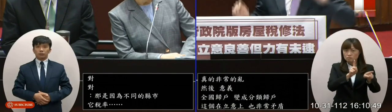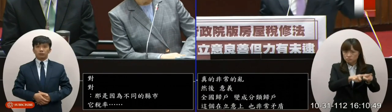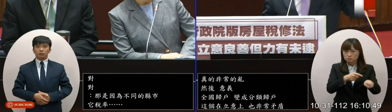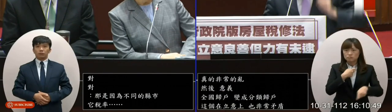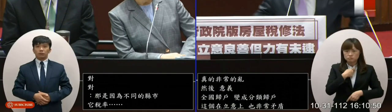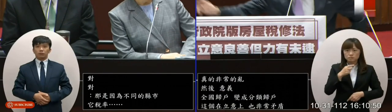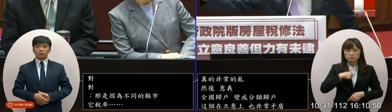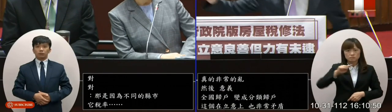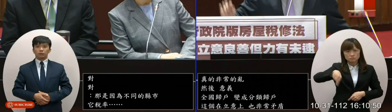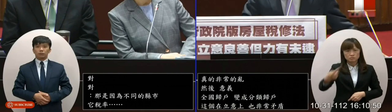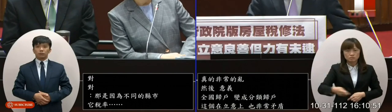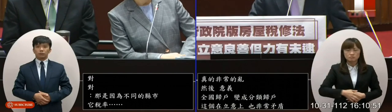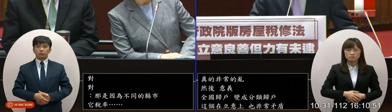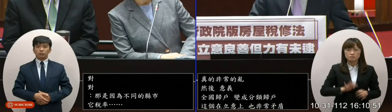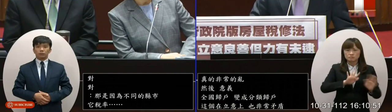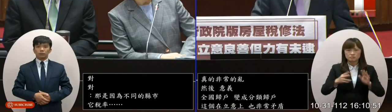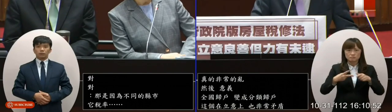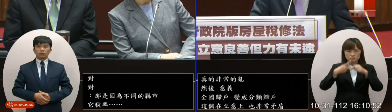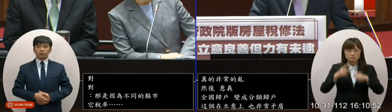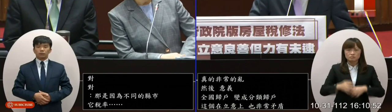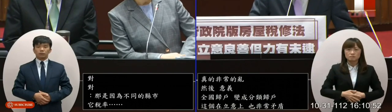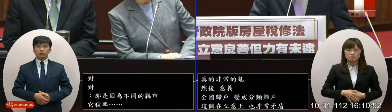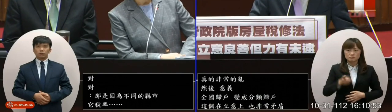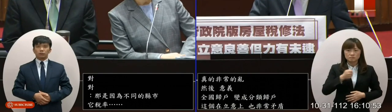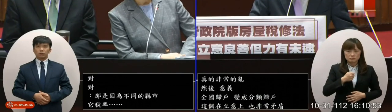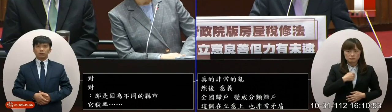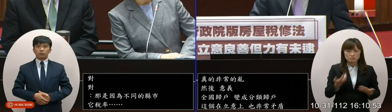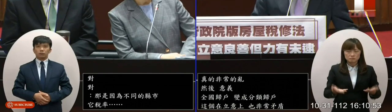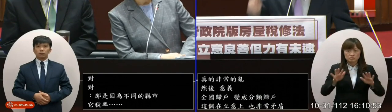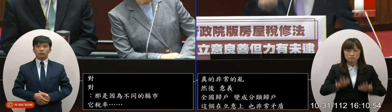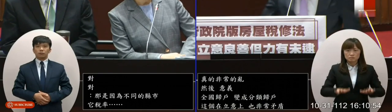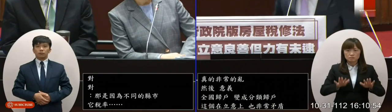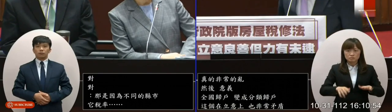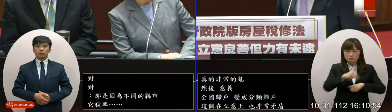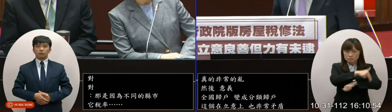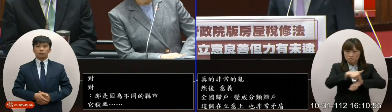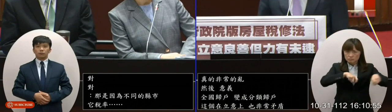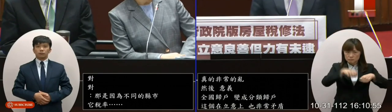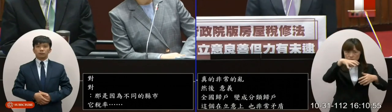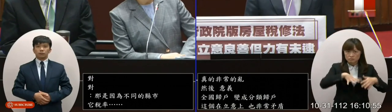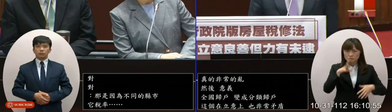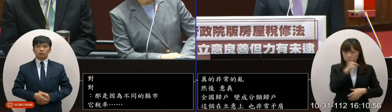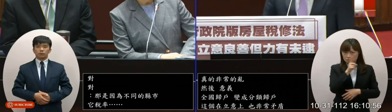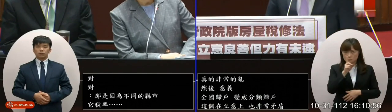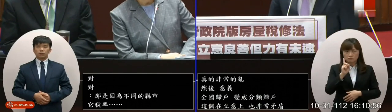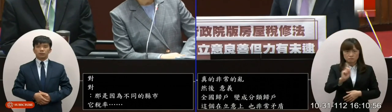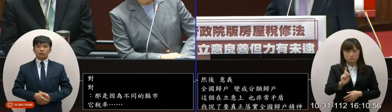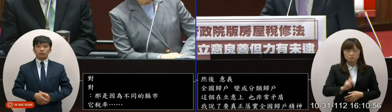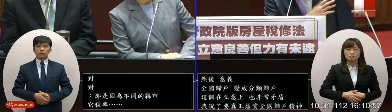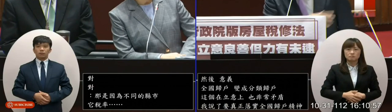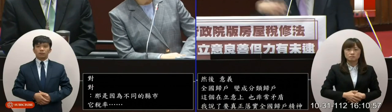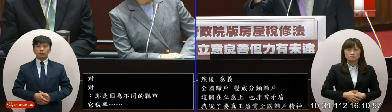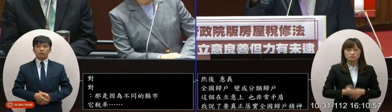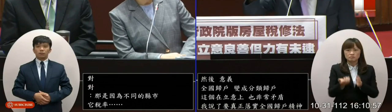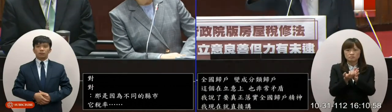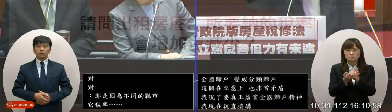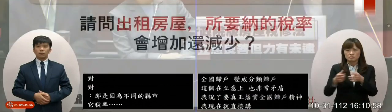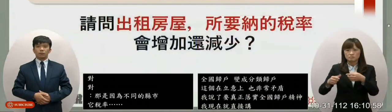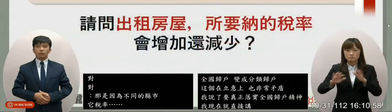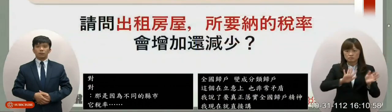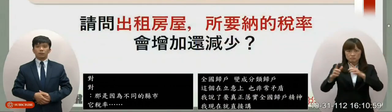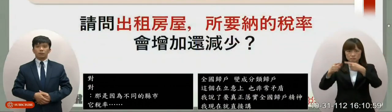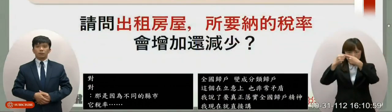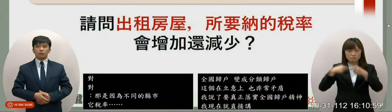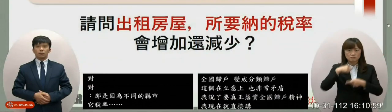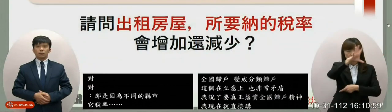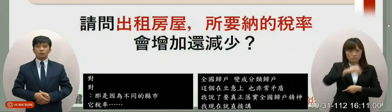我直接跳到狀況二你要知道在你們現在一個設計出現一個很奇怪的現象剛剛說狀況一我其實